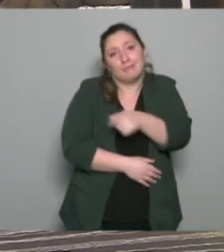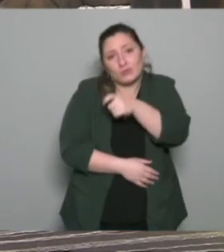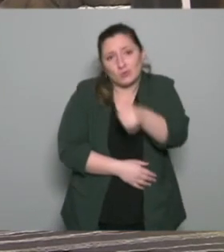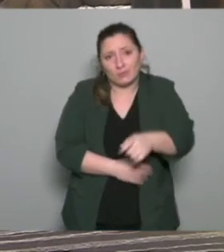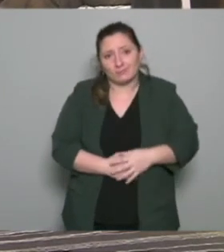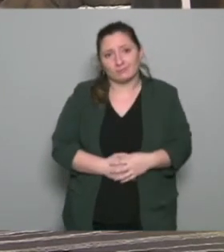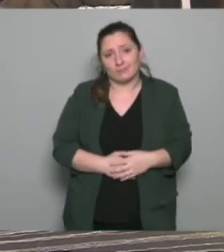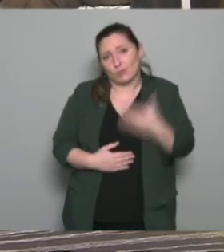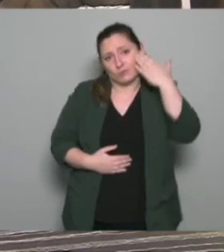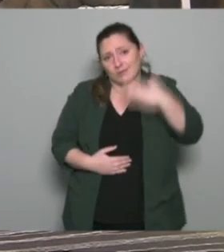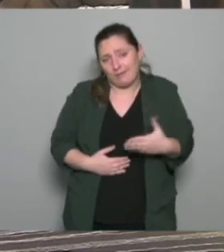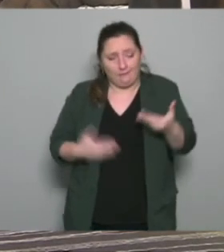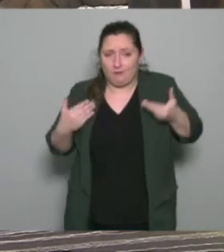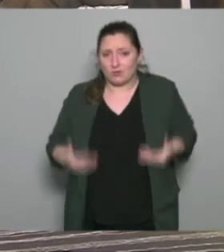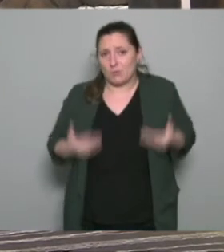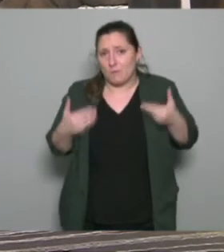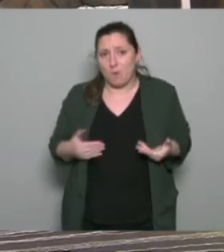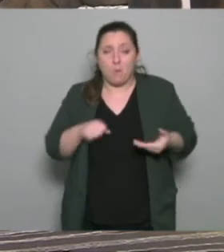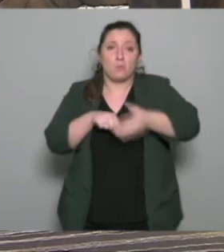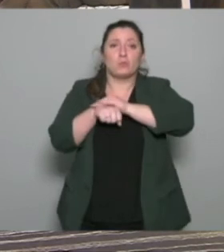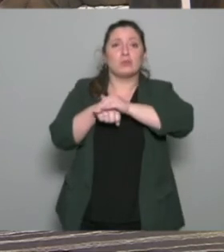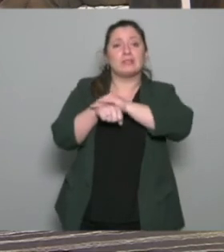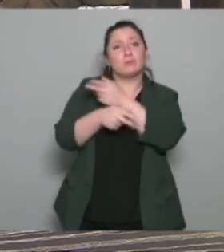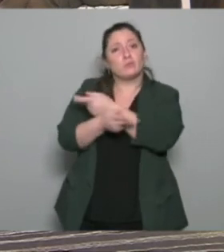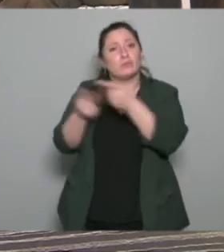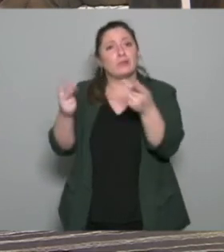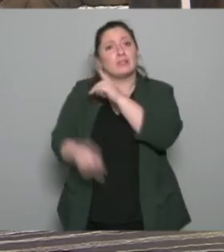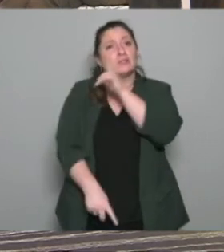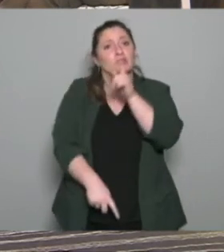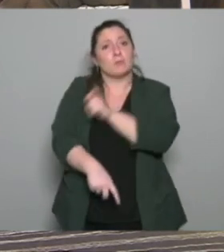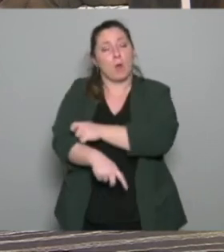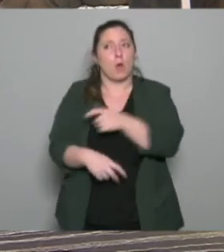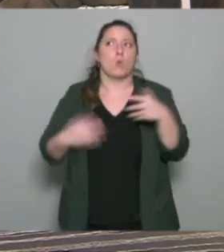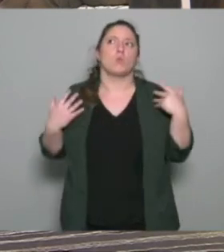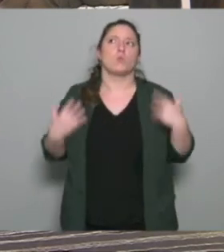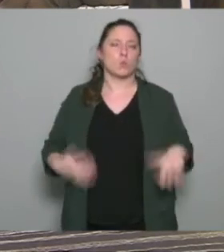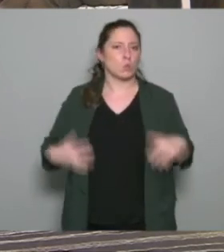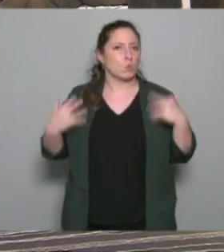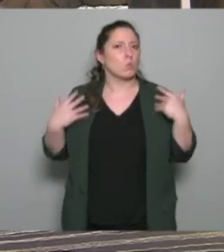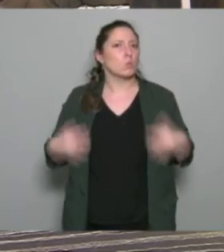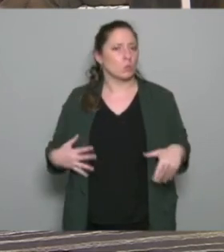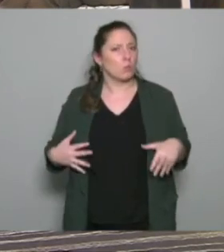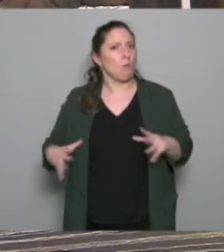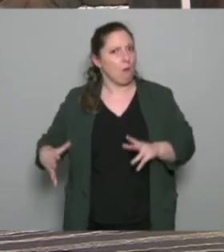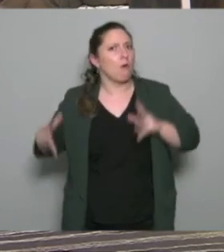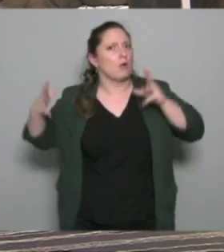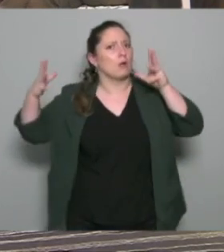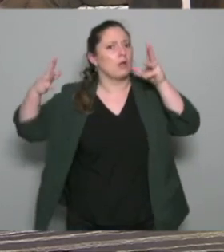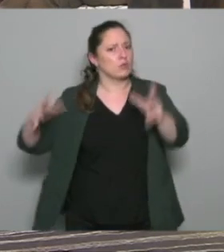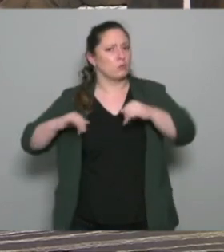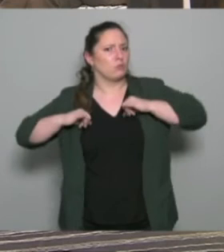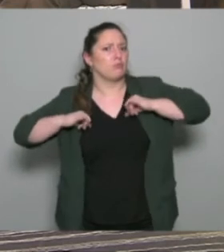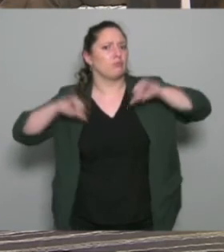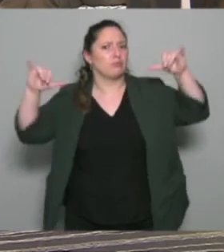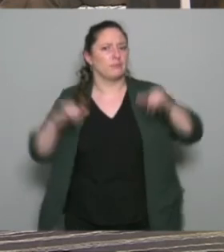actualité aujourd'hui de politique publique du sport qui est comment dire très engagée et